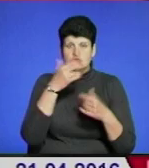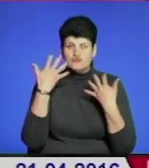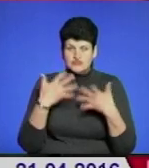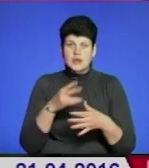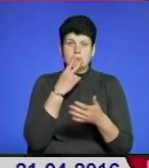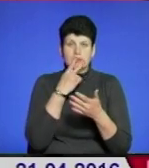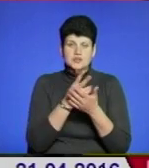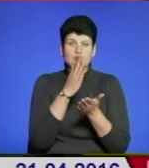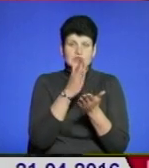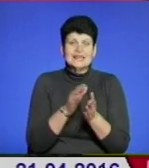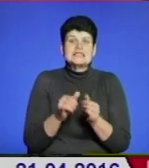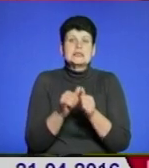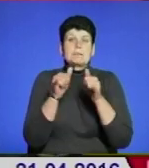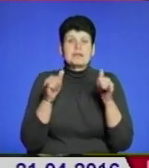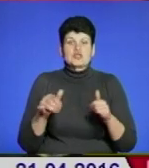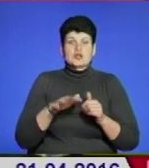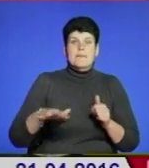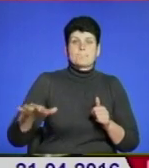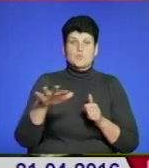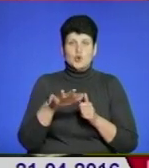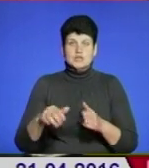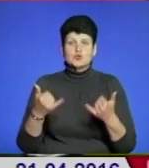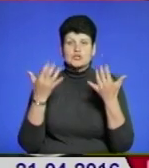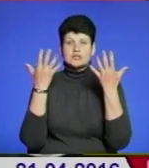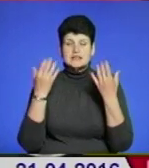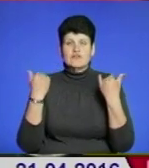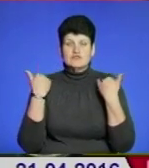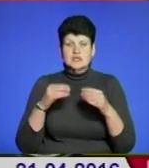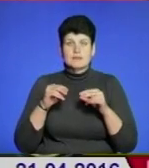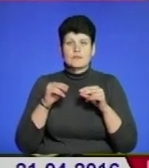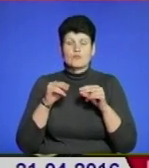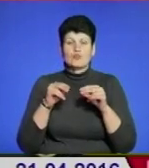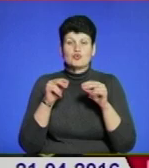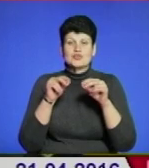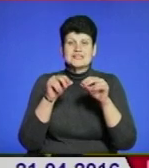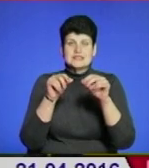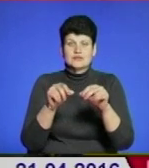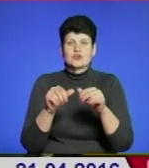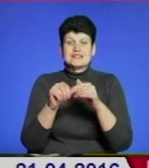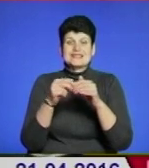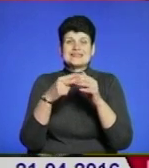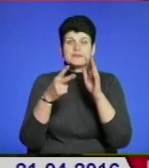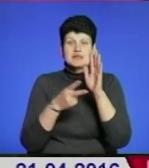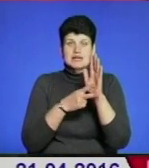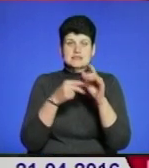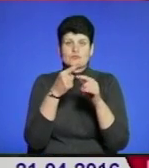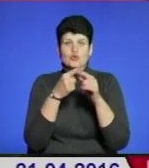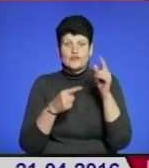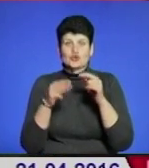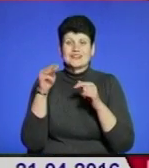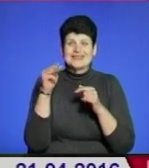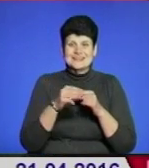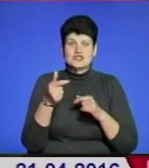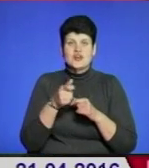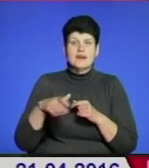зростання площі. На сьогоднішній день вже посіяно 17,5 тисяч гектарів. Я думаю,